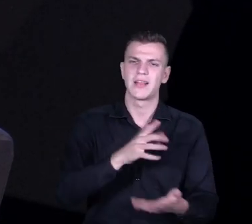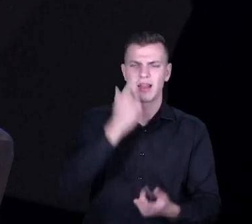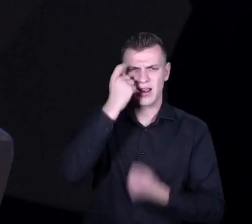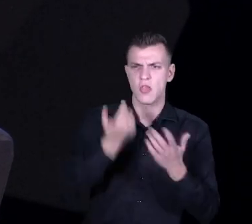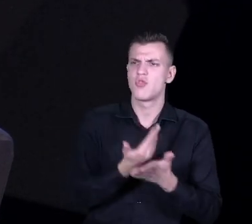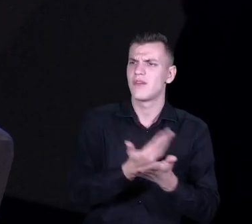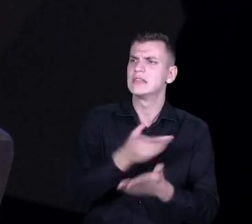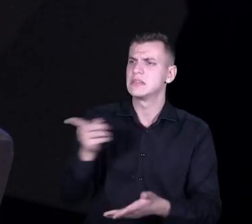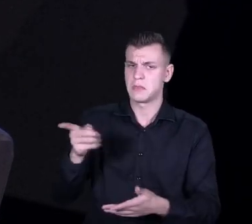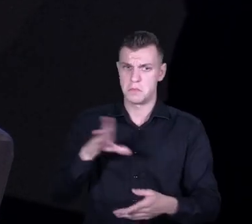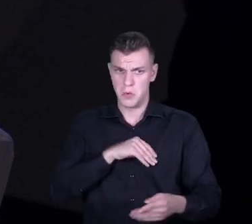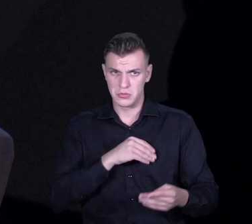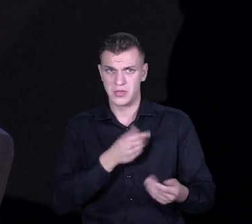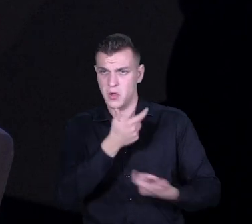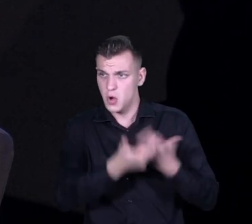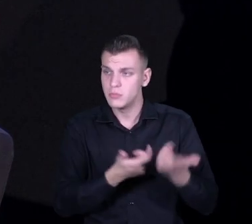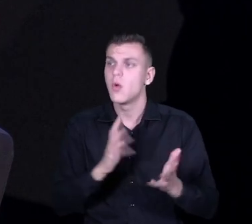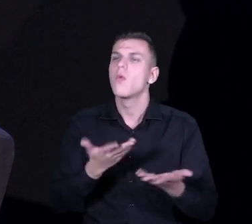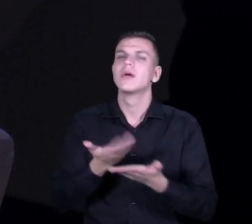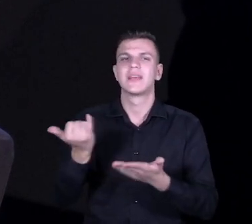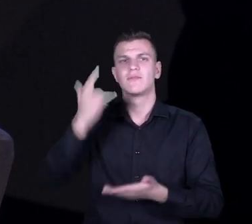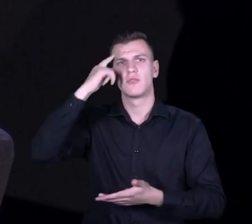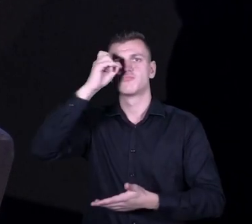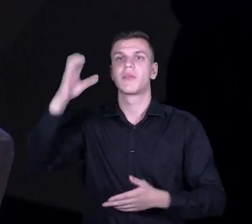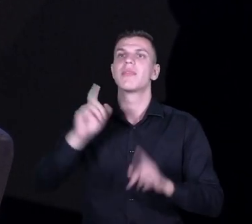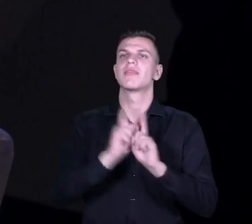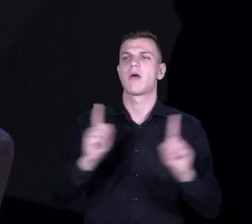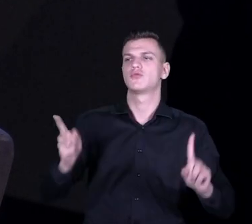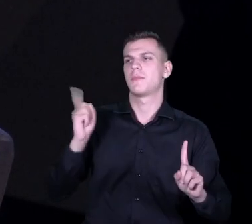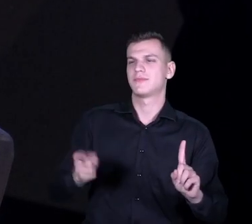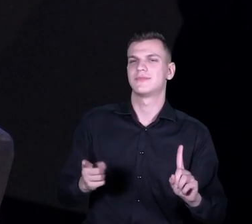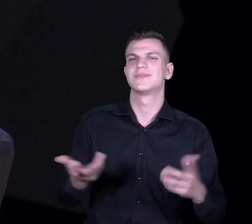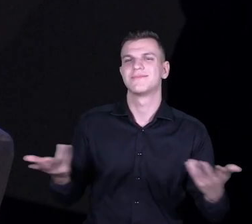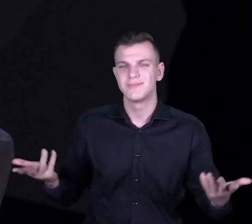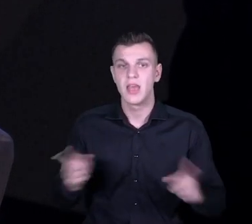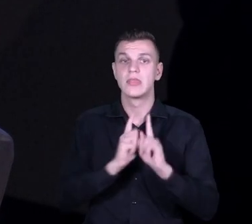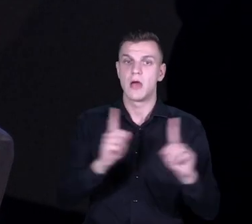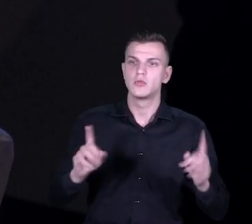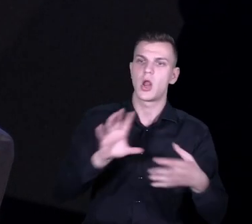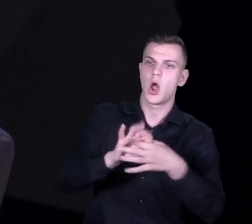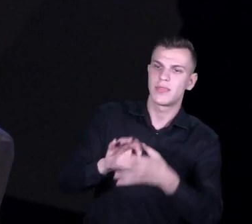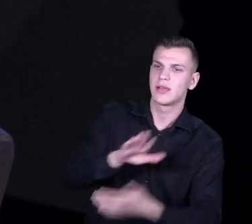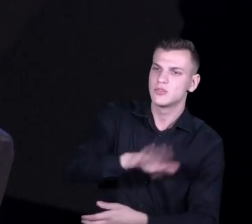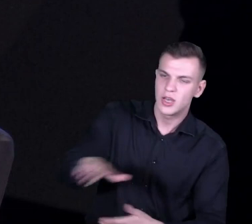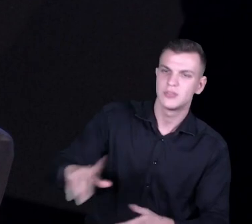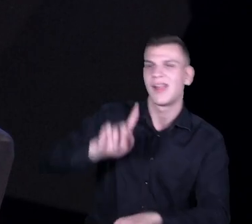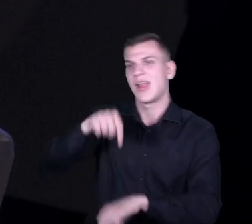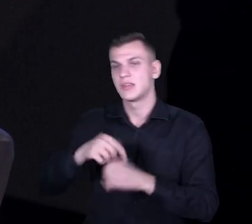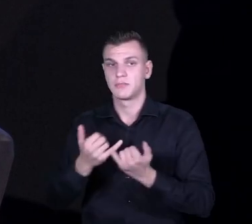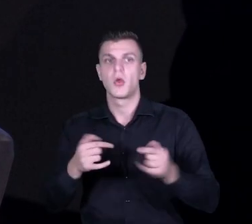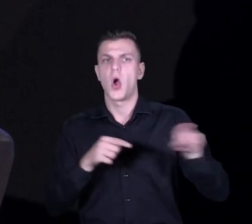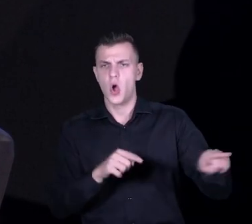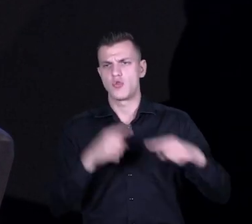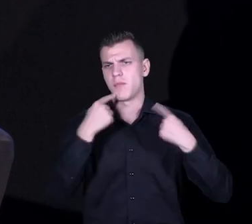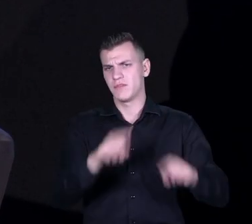odruch jest taki, że myśli się o nauczycielu, prawda? Nauczyciel spotyka się na lekcji, ma bezpośredni kontakt z uczniami, więc może stosować różne praktyki,